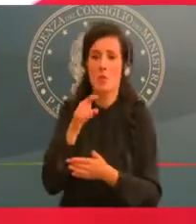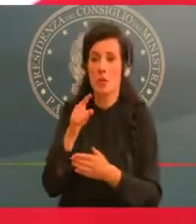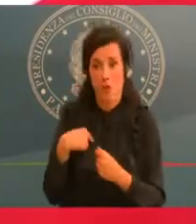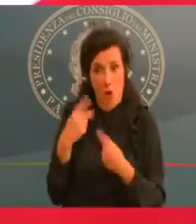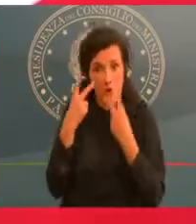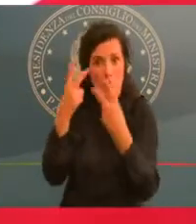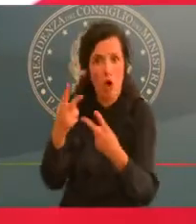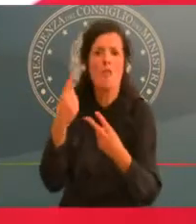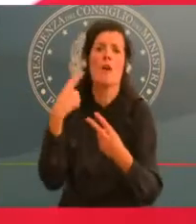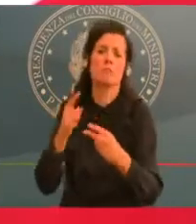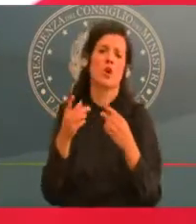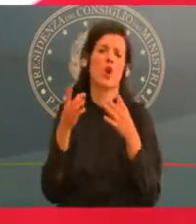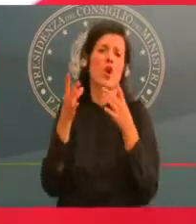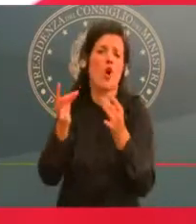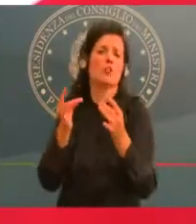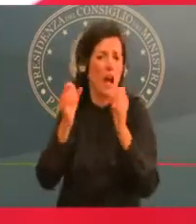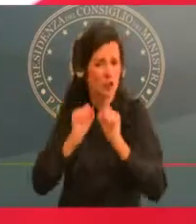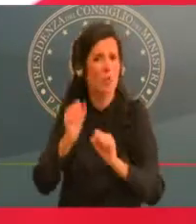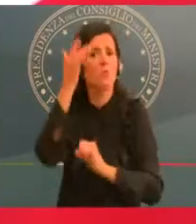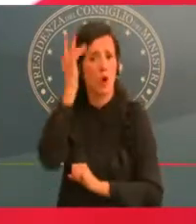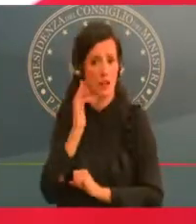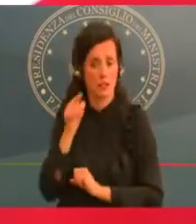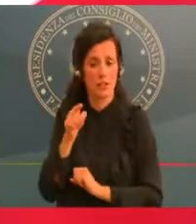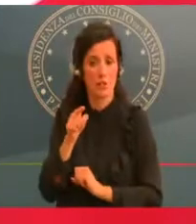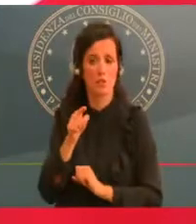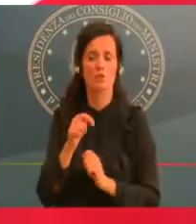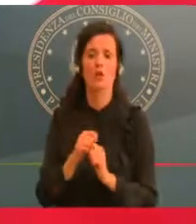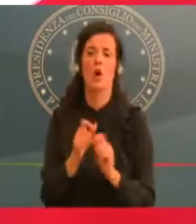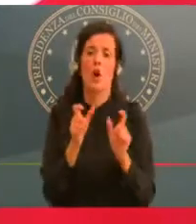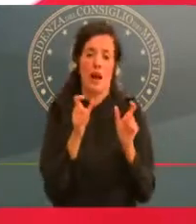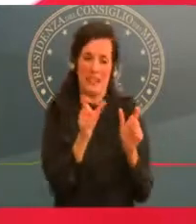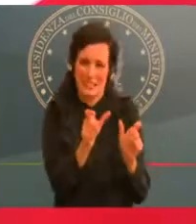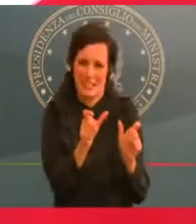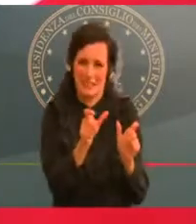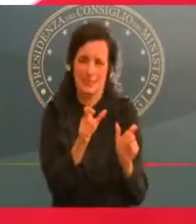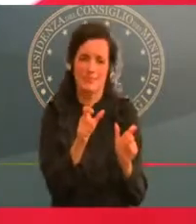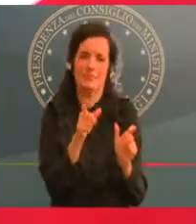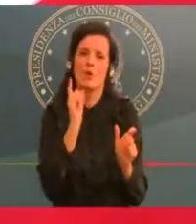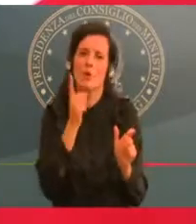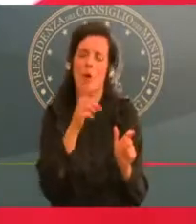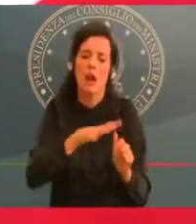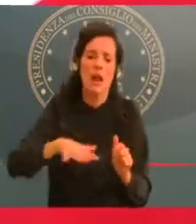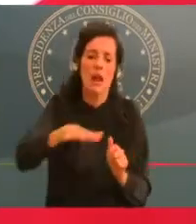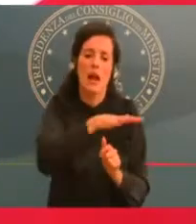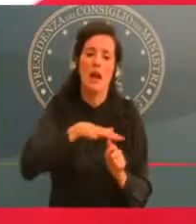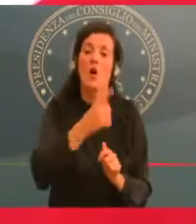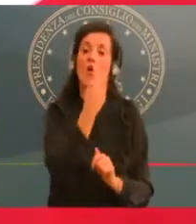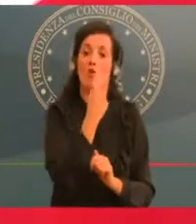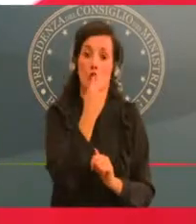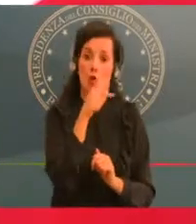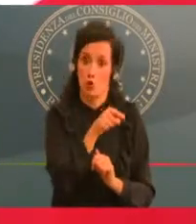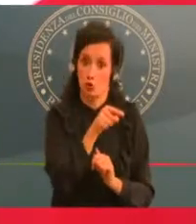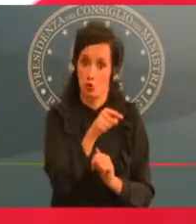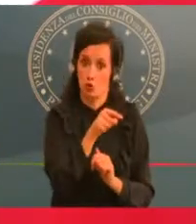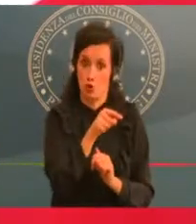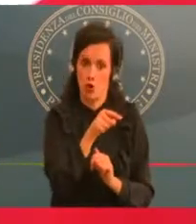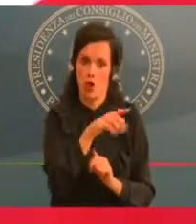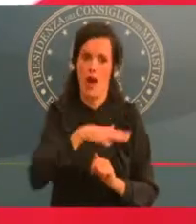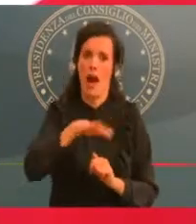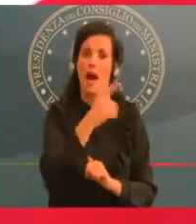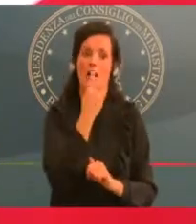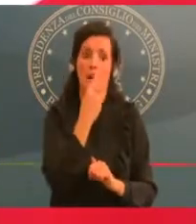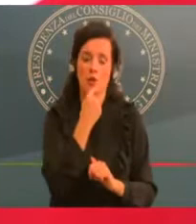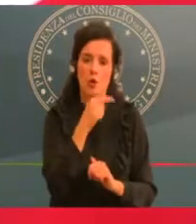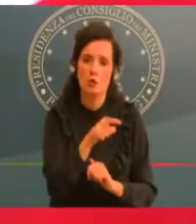Regioni rosse, addirittura è l'uscita di casa che va motivata perché si esce solo per quei casi che abbiamo detto. Quindi